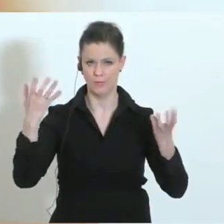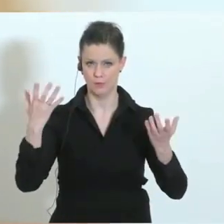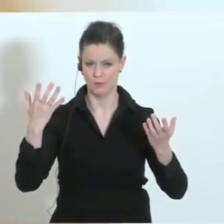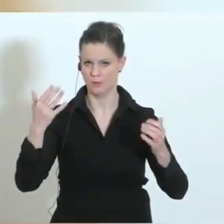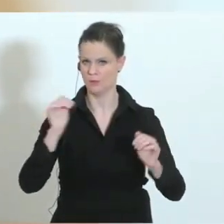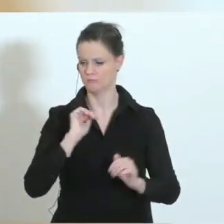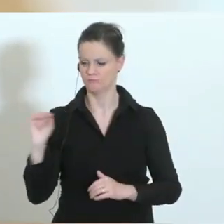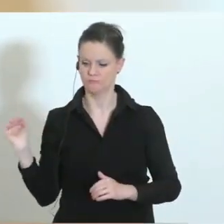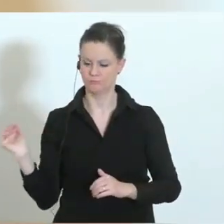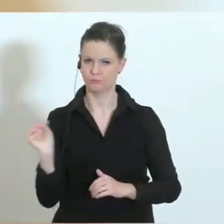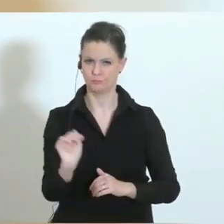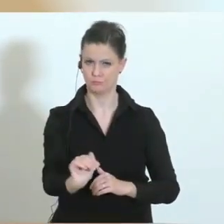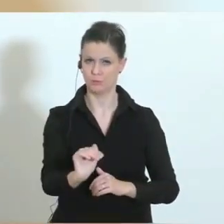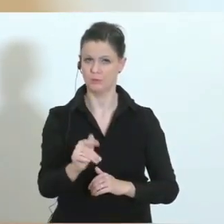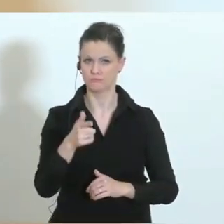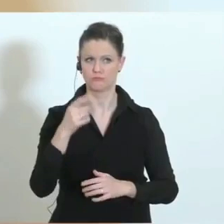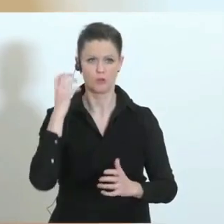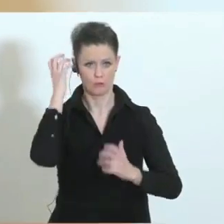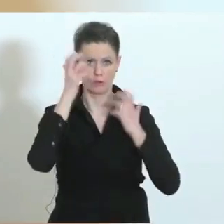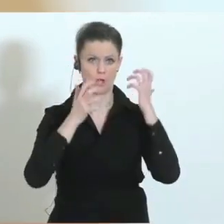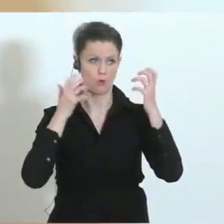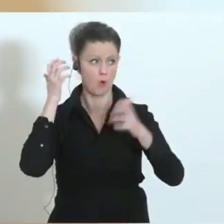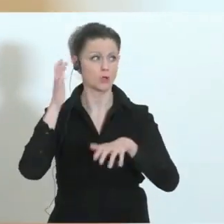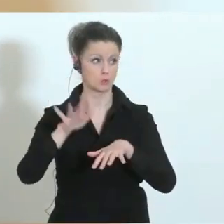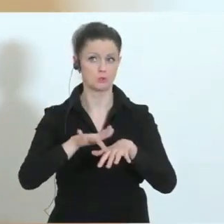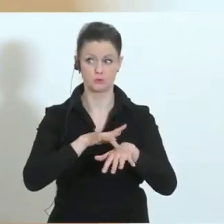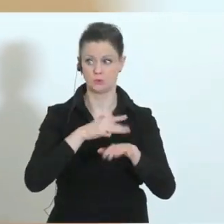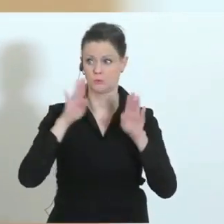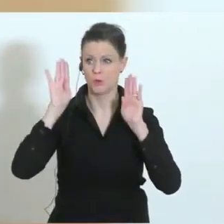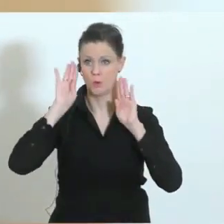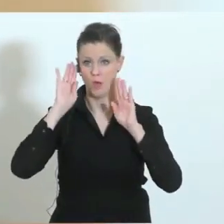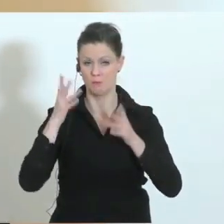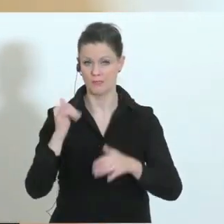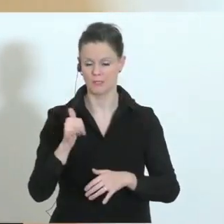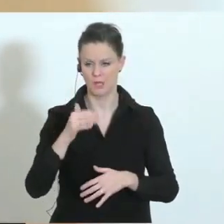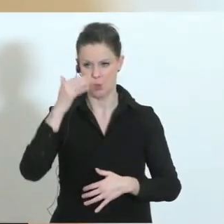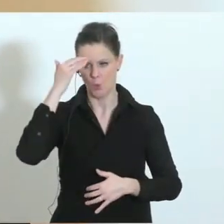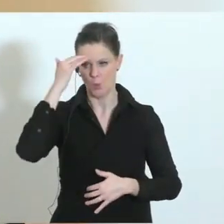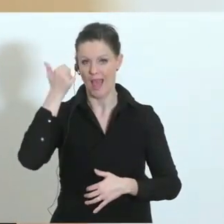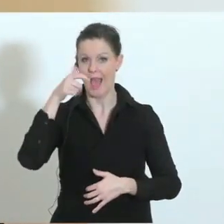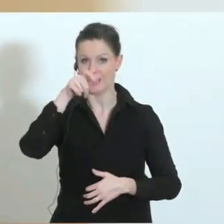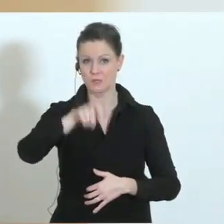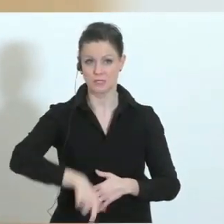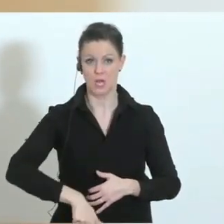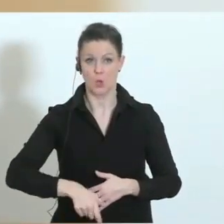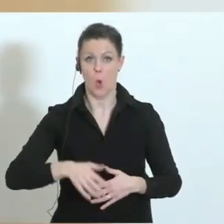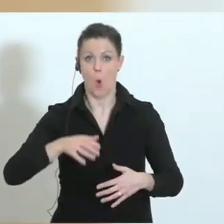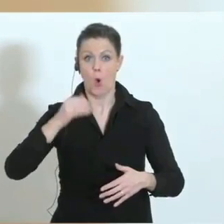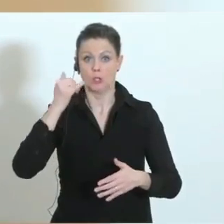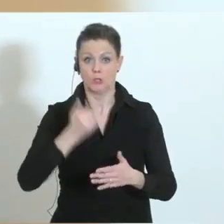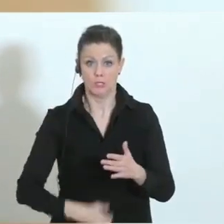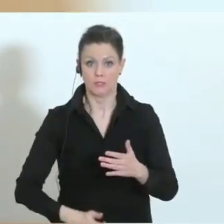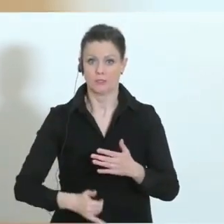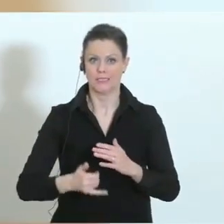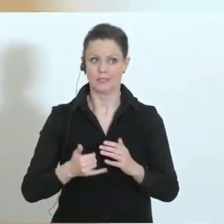Das ist ja ein Geräusch, das man wahrnimmt, das spürbar und hörbar ist. Oh shit, habe ich gehört von einem, der dann sofort